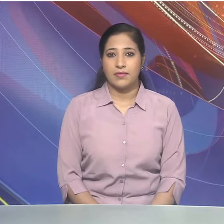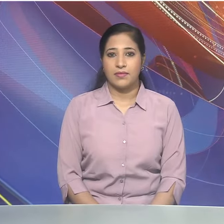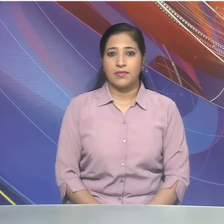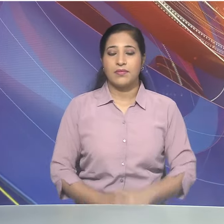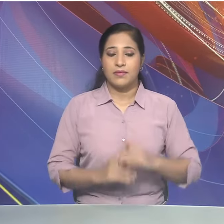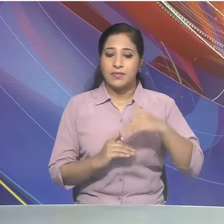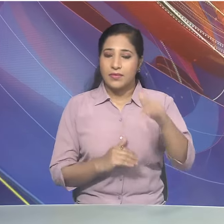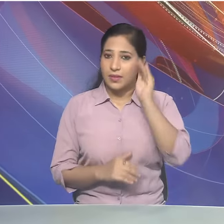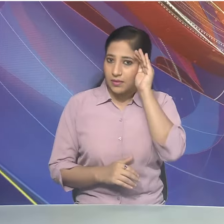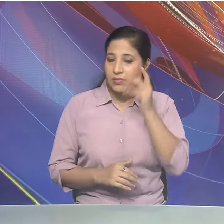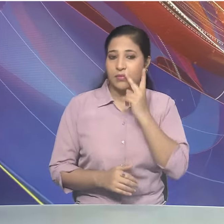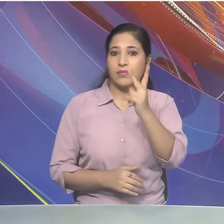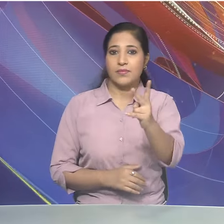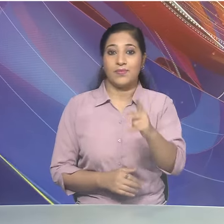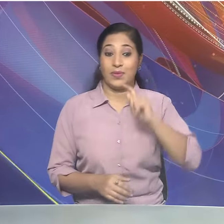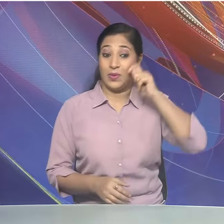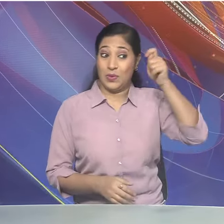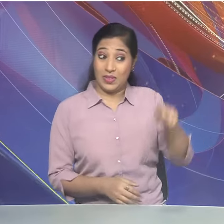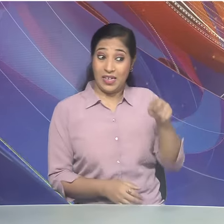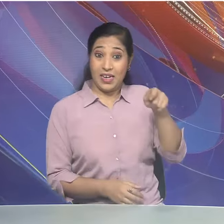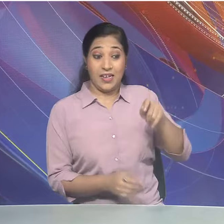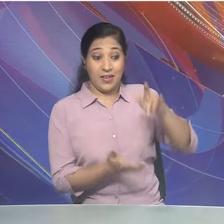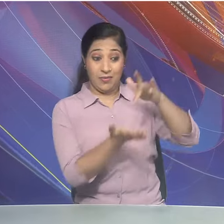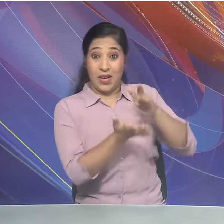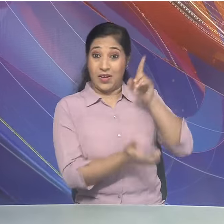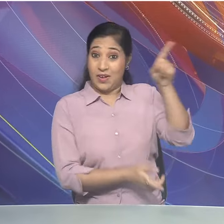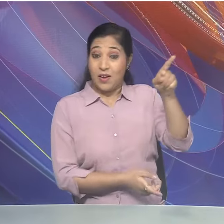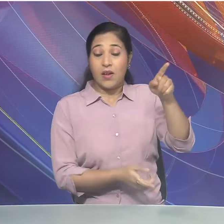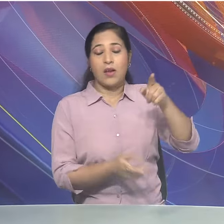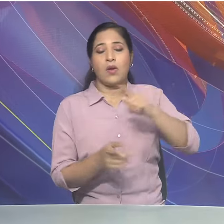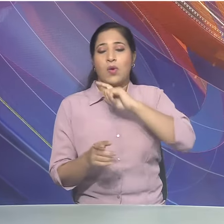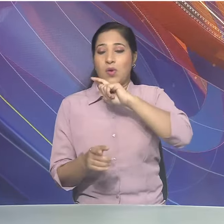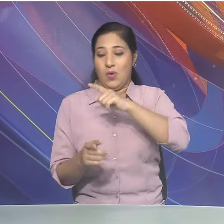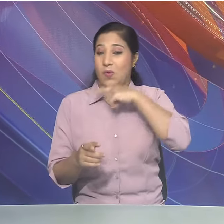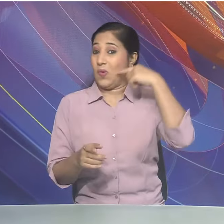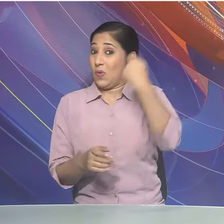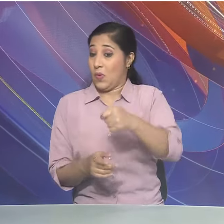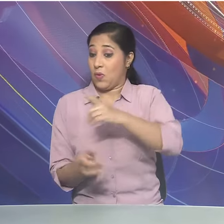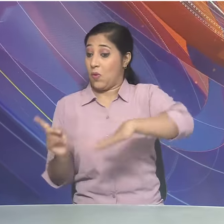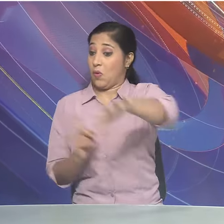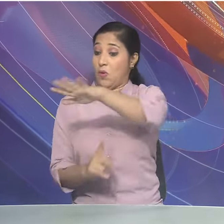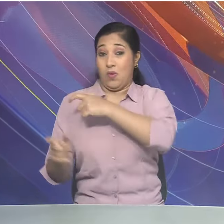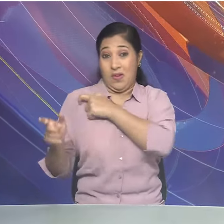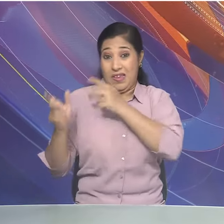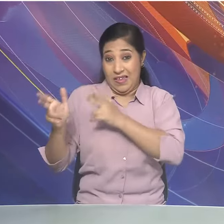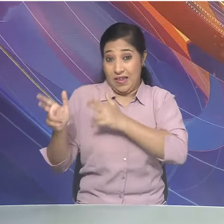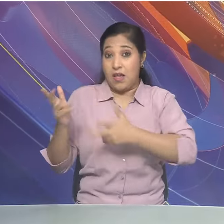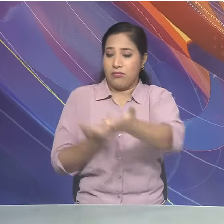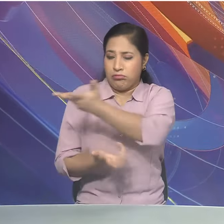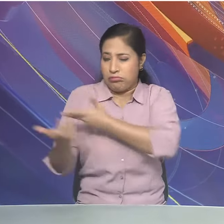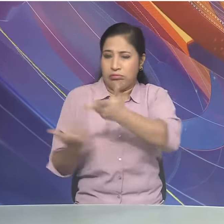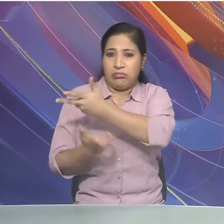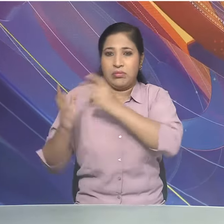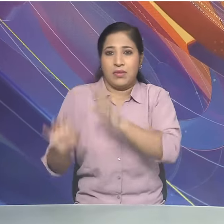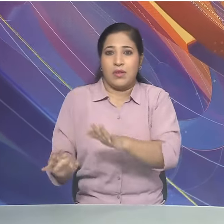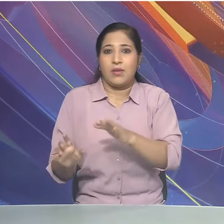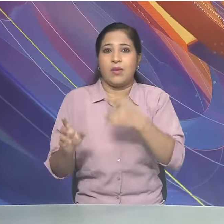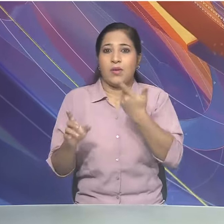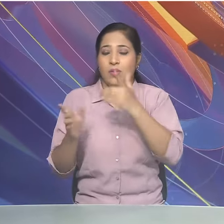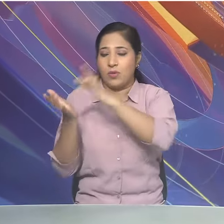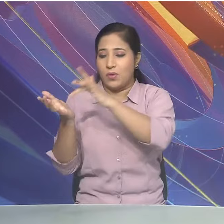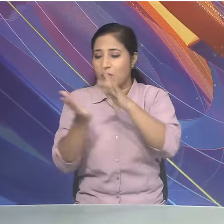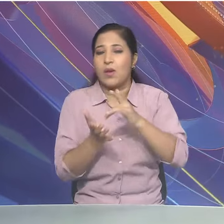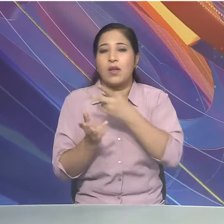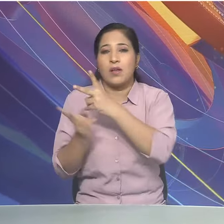अगली ख़बर के ओर चलते हैं यूकरेन के चार क्षेत्रों के लिए रूस में आज से जन्मस संग्रह शुरू हो रहा है डुनियास्क, लुहास्क,